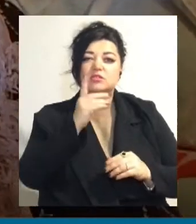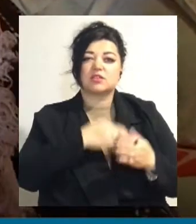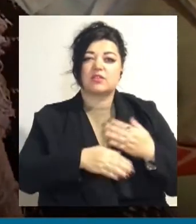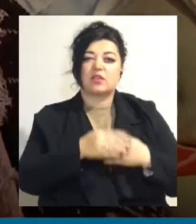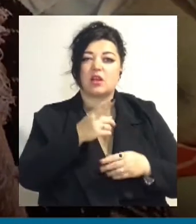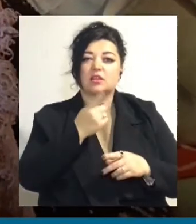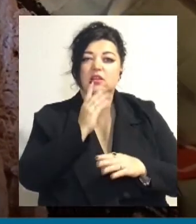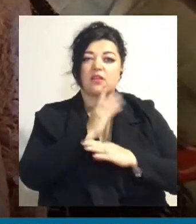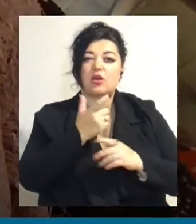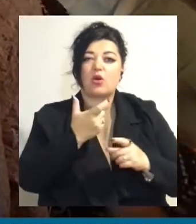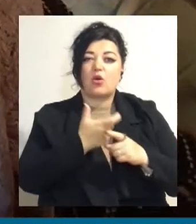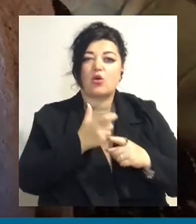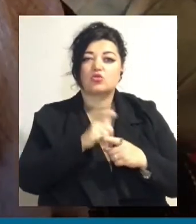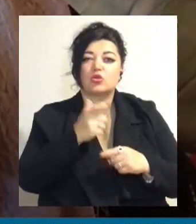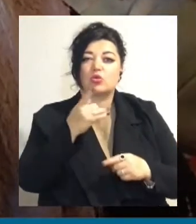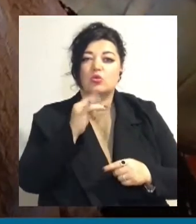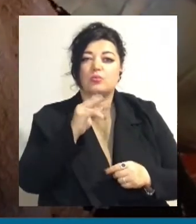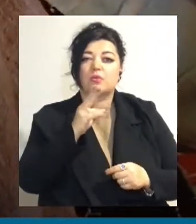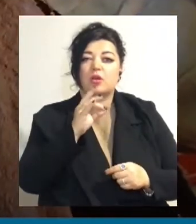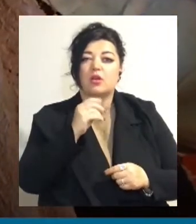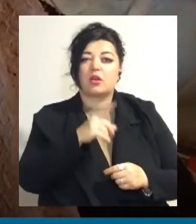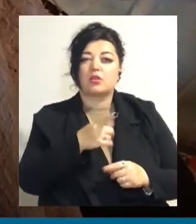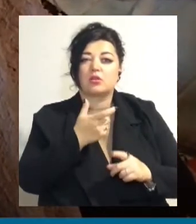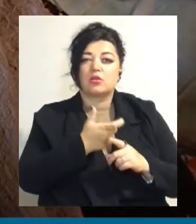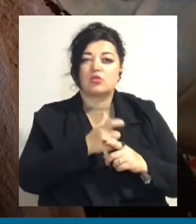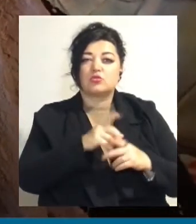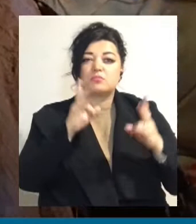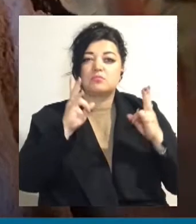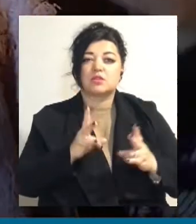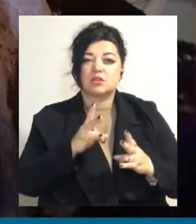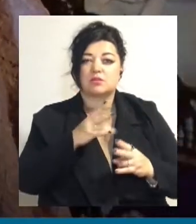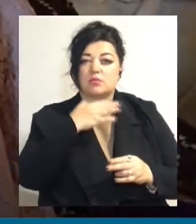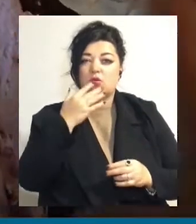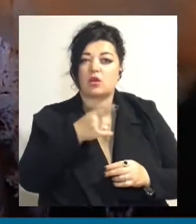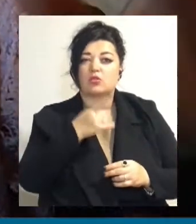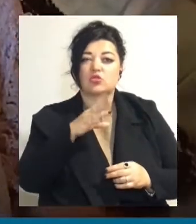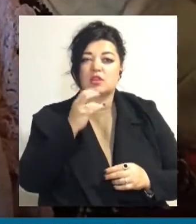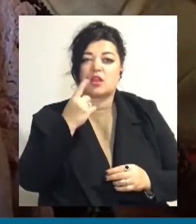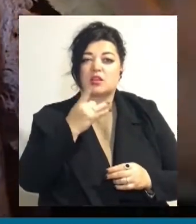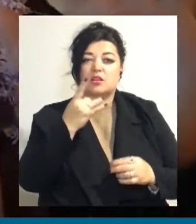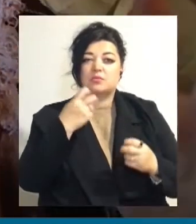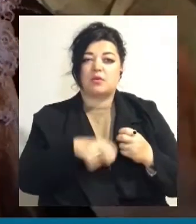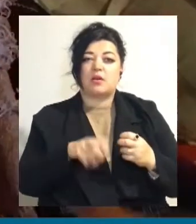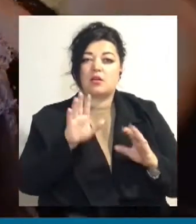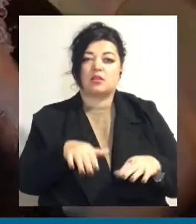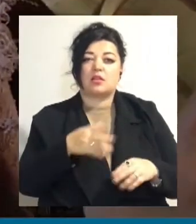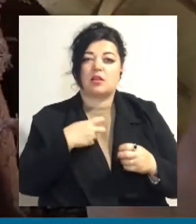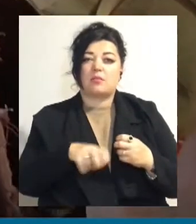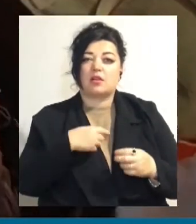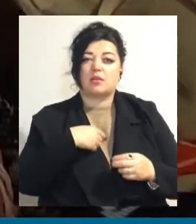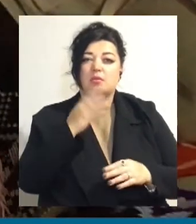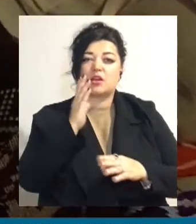хрупке. Оно дуже багато біду приносить. Оно вже не один раз падало. Оно нам ломало крышу і все. І ось як